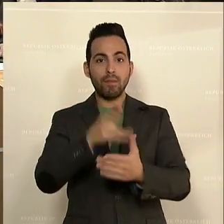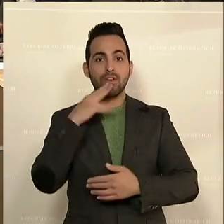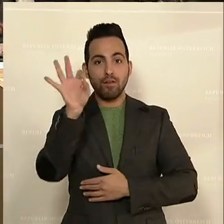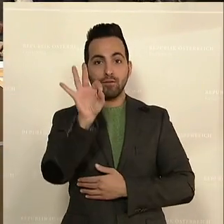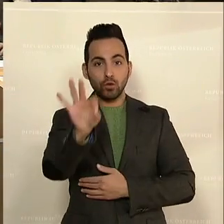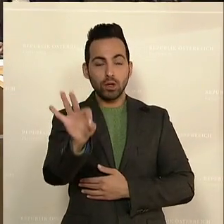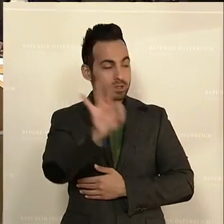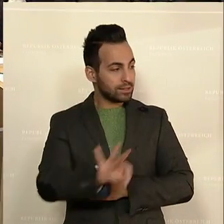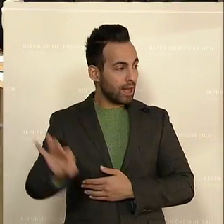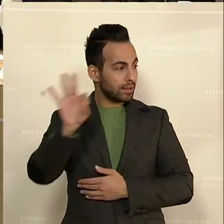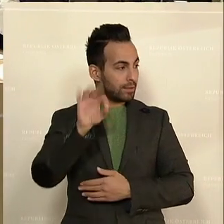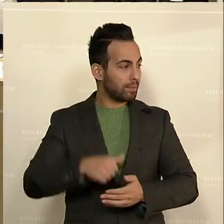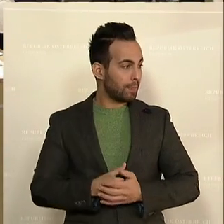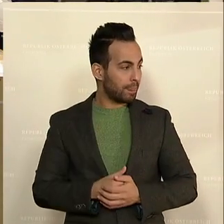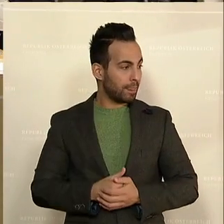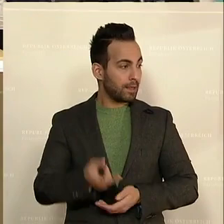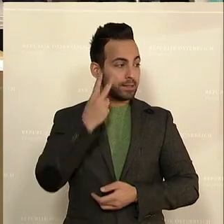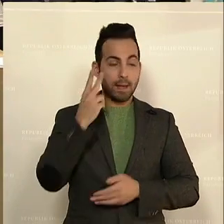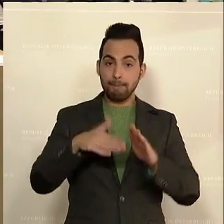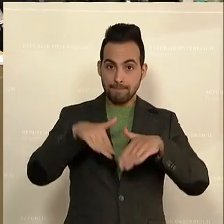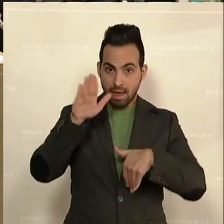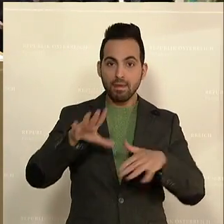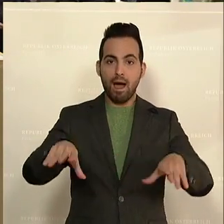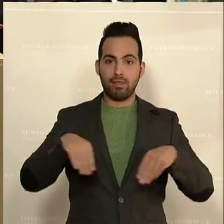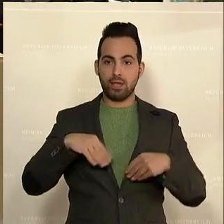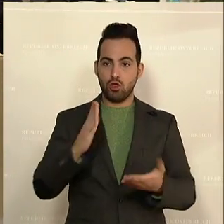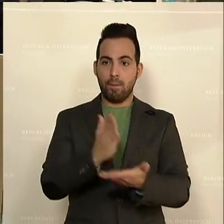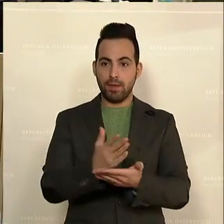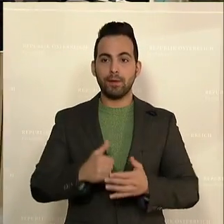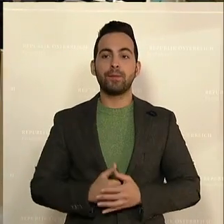Zeichen der Zustimmung. Das ist die Mehrheit und damit angenommen.